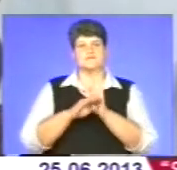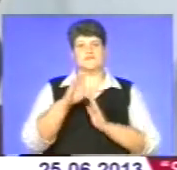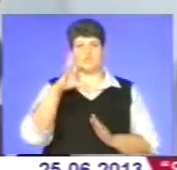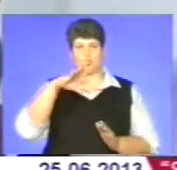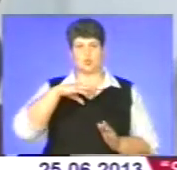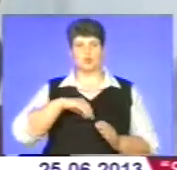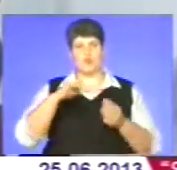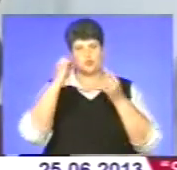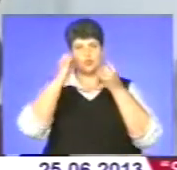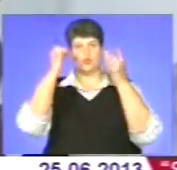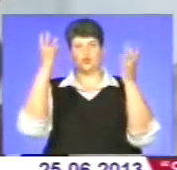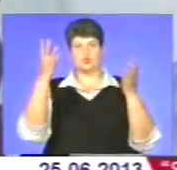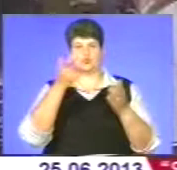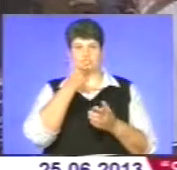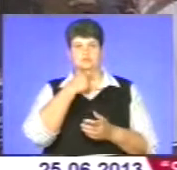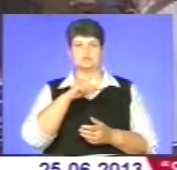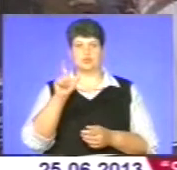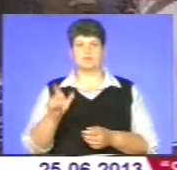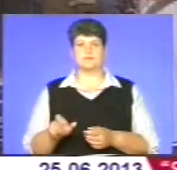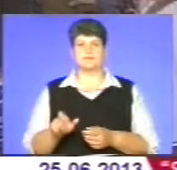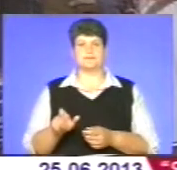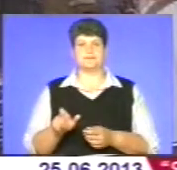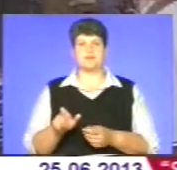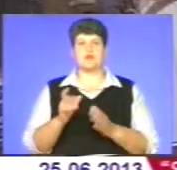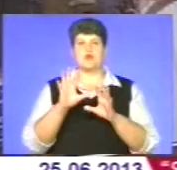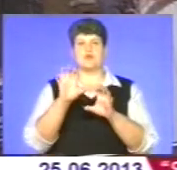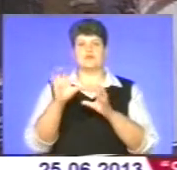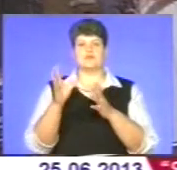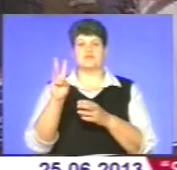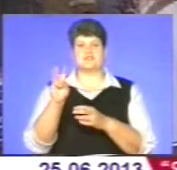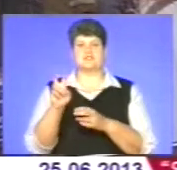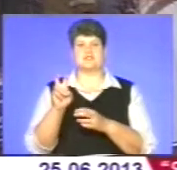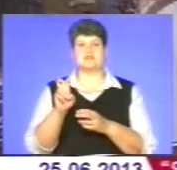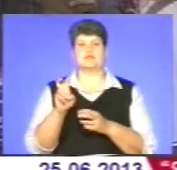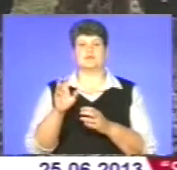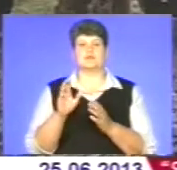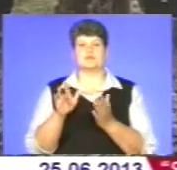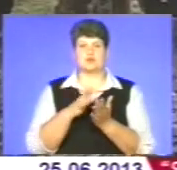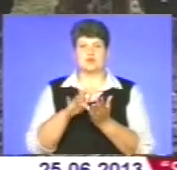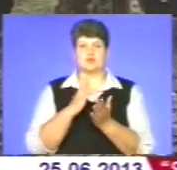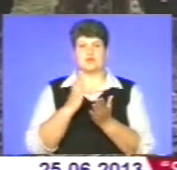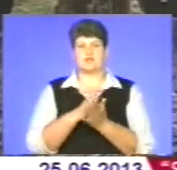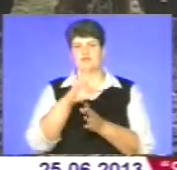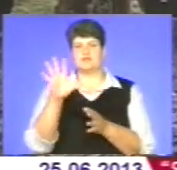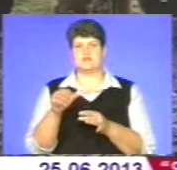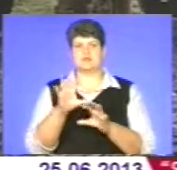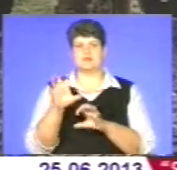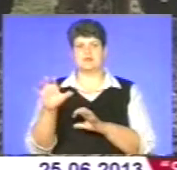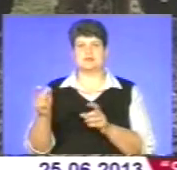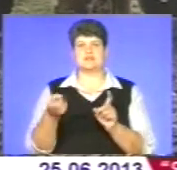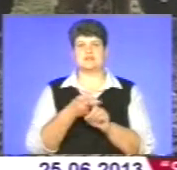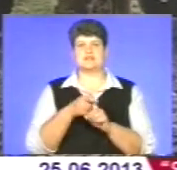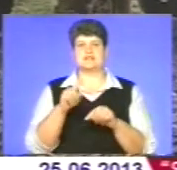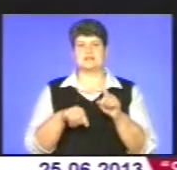висококультурну, моральну особистість. У фотоальбомі обсягом 200 сторінок вмішано усі світлини, пов'язані із рідним краєм Івана